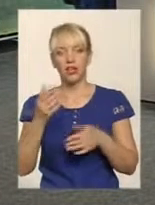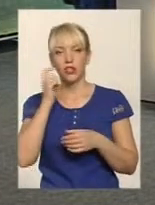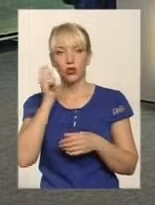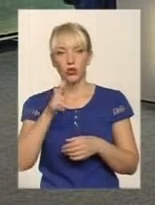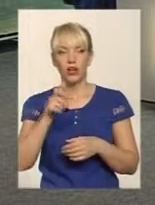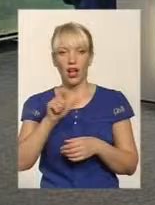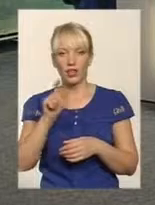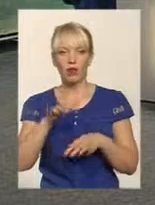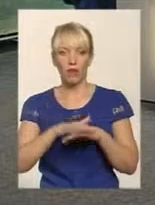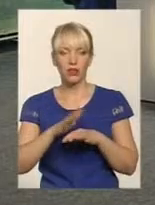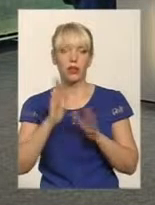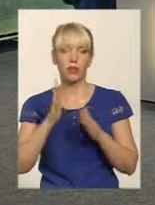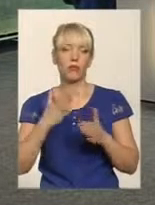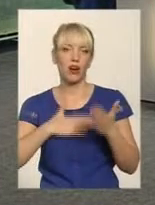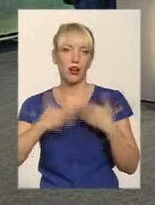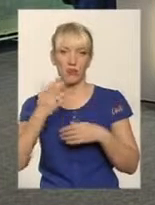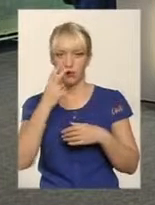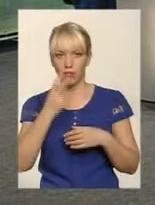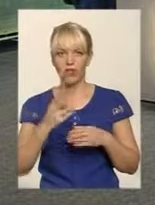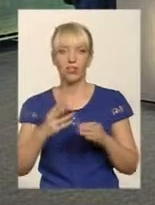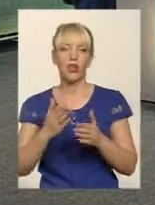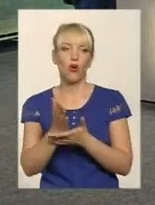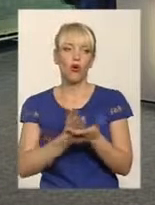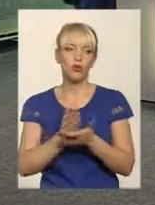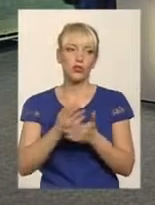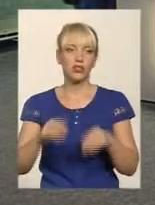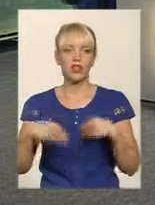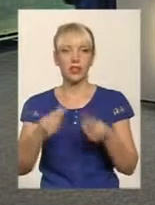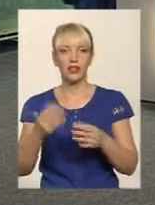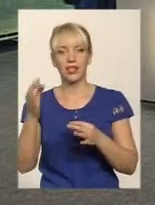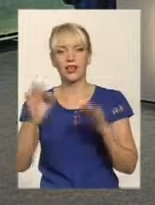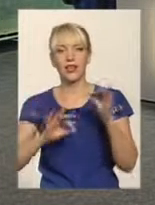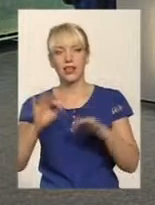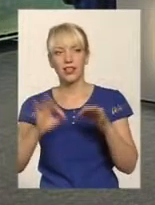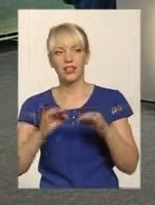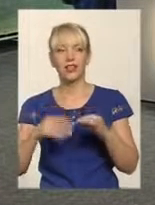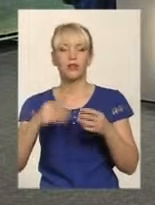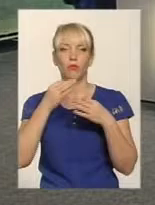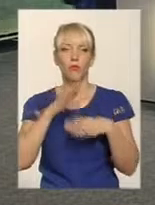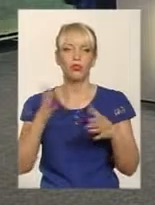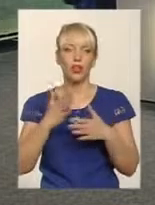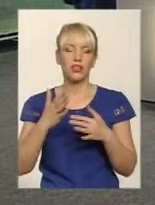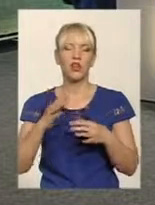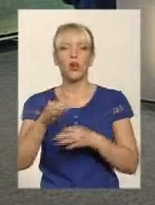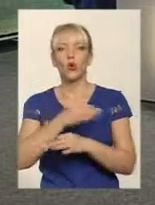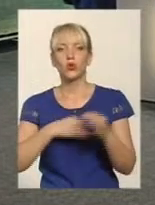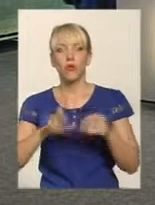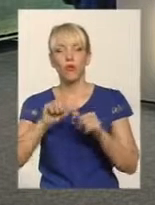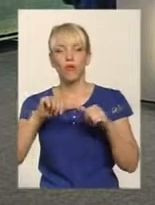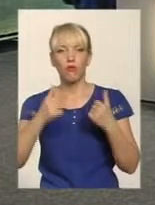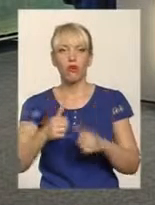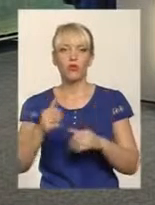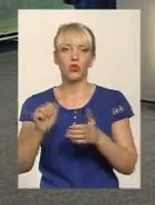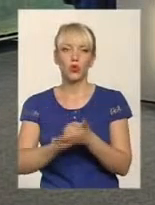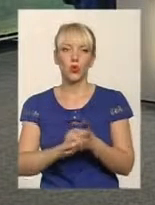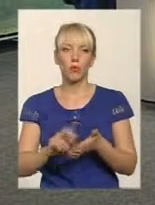будемо вас бачити, обслужити, надати вам кредит, всі консультації, будь-які консультації по оформленню документів, по допомозі,